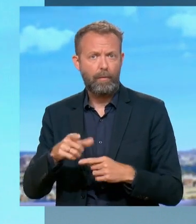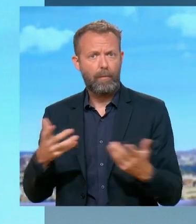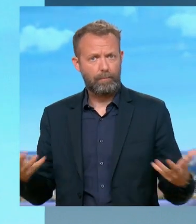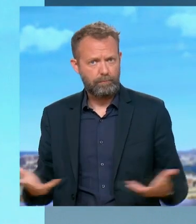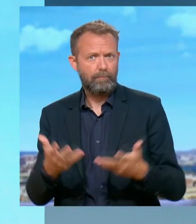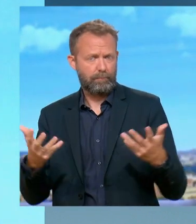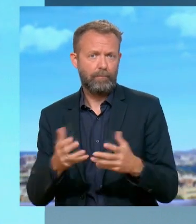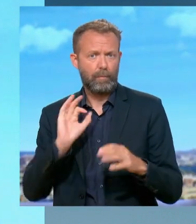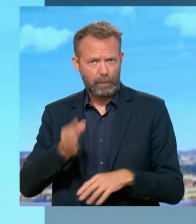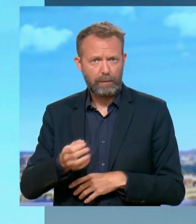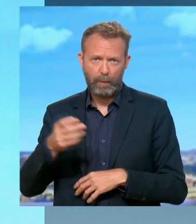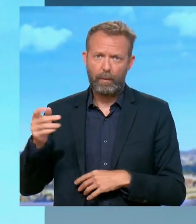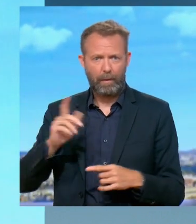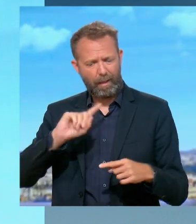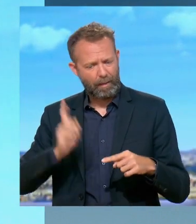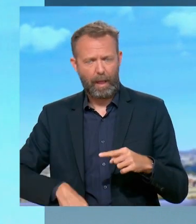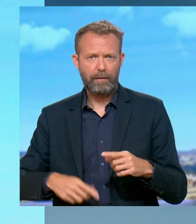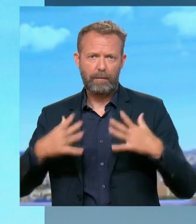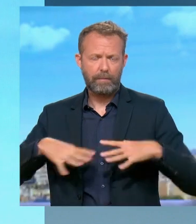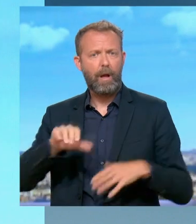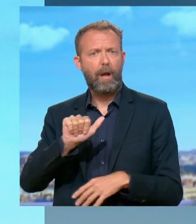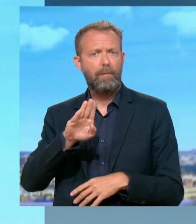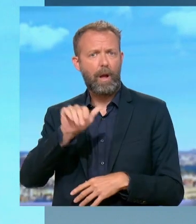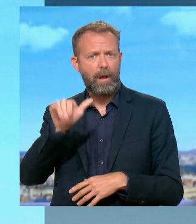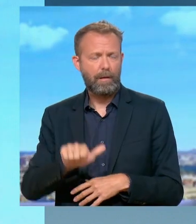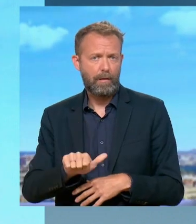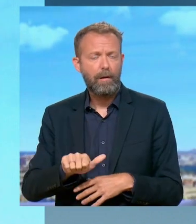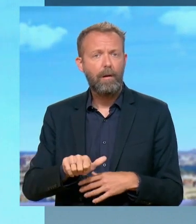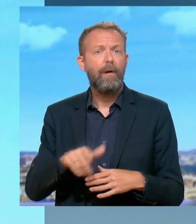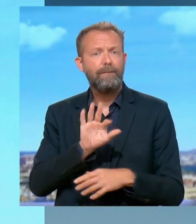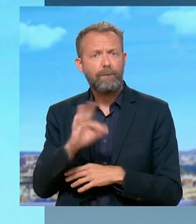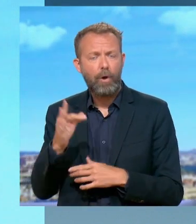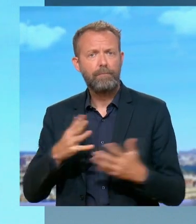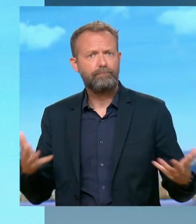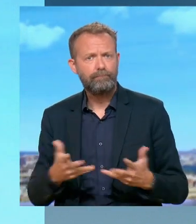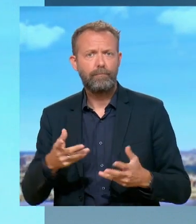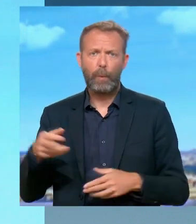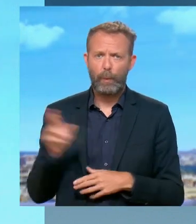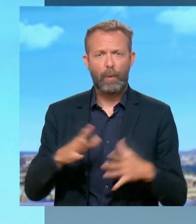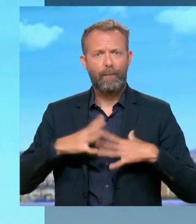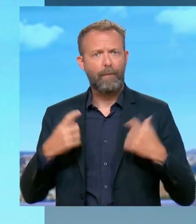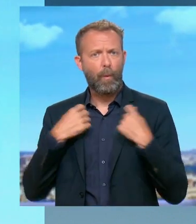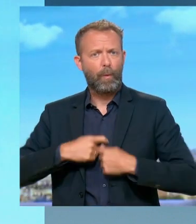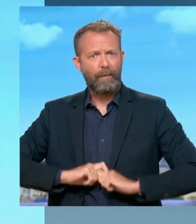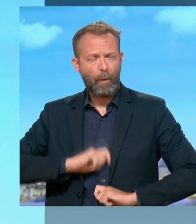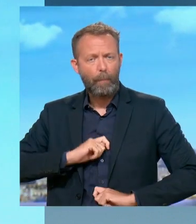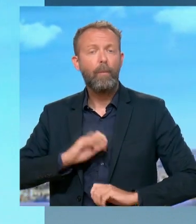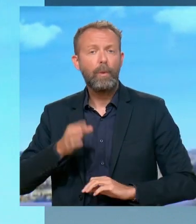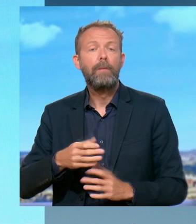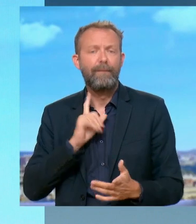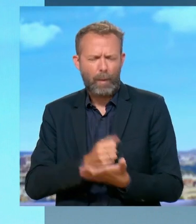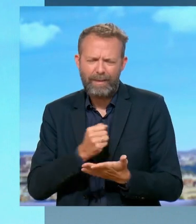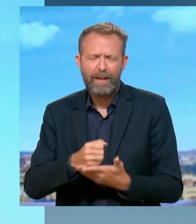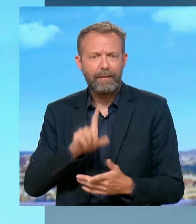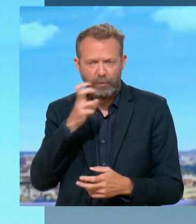favorables à l'interdiction de la baïa. Les Français sont favorables au port de l'uniforme. Testons, essayons, trouvons des solutions